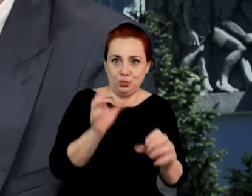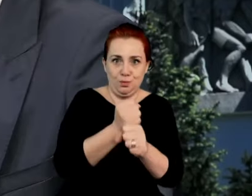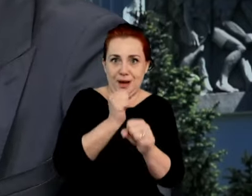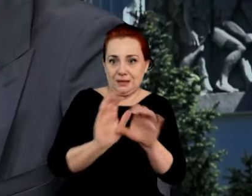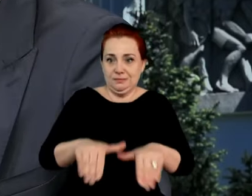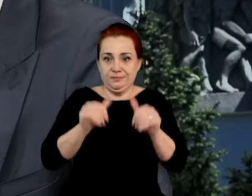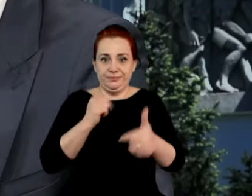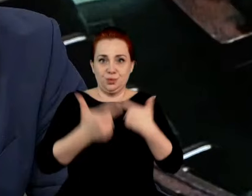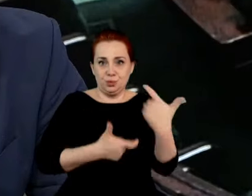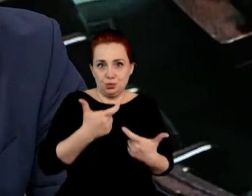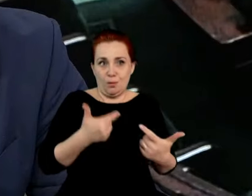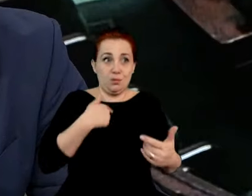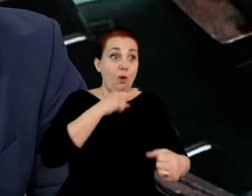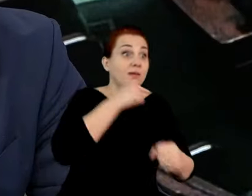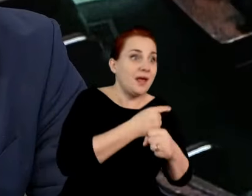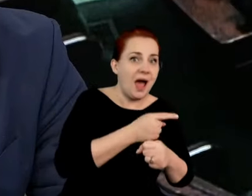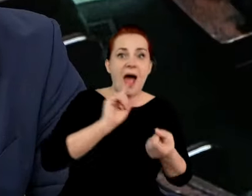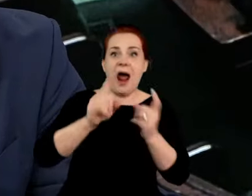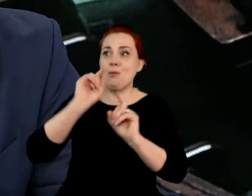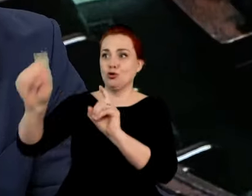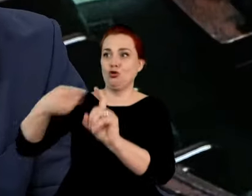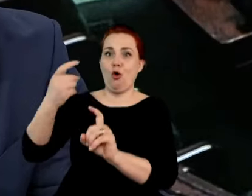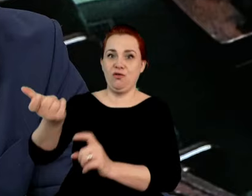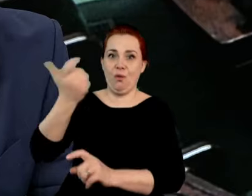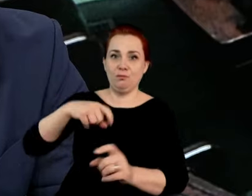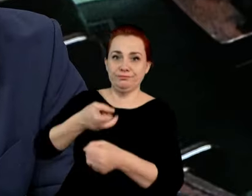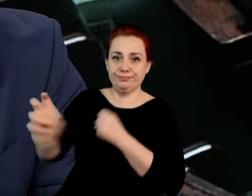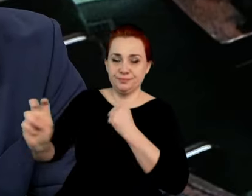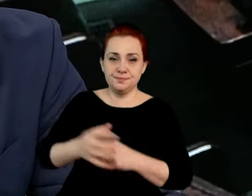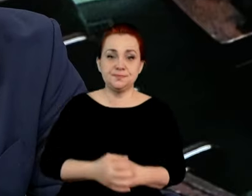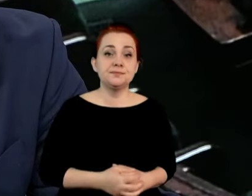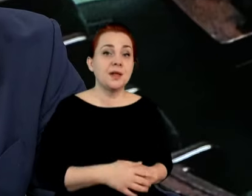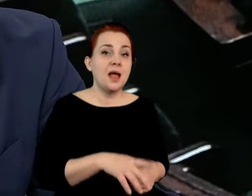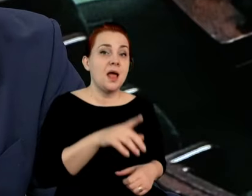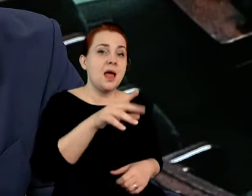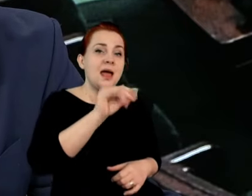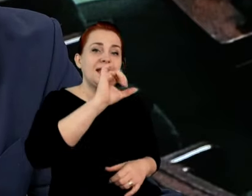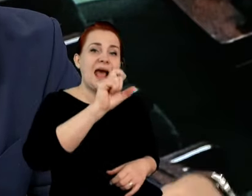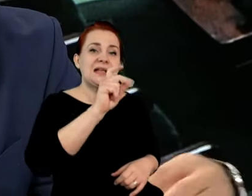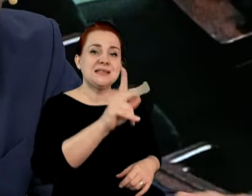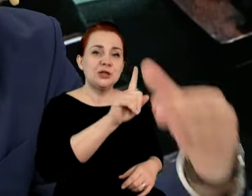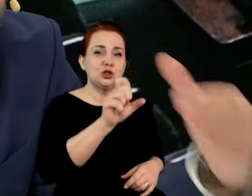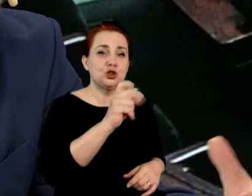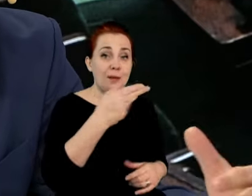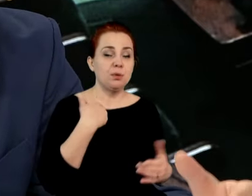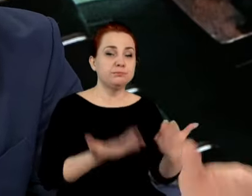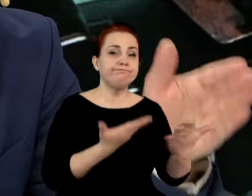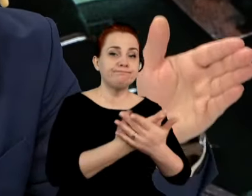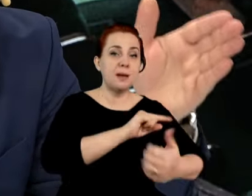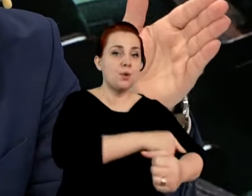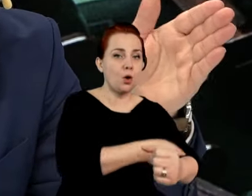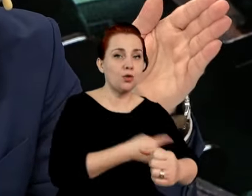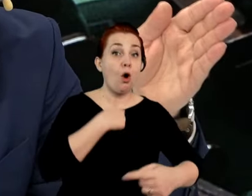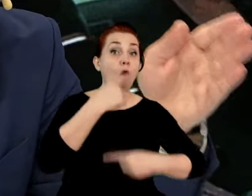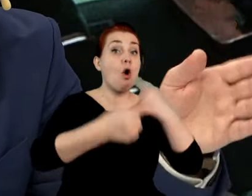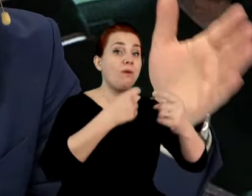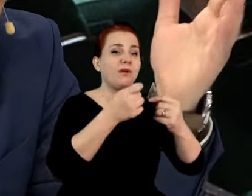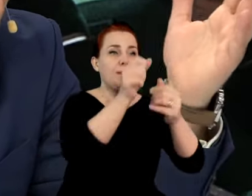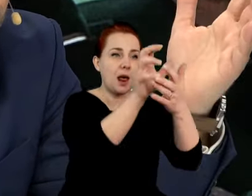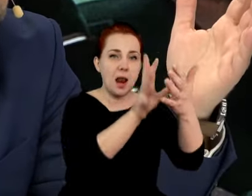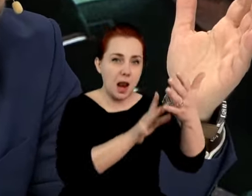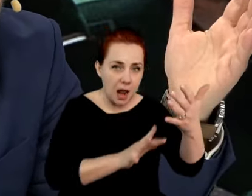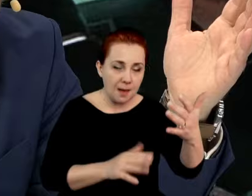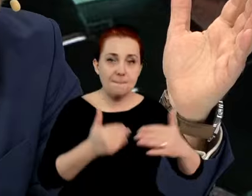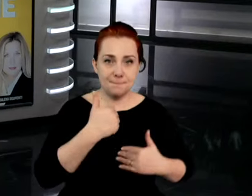decyzję albo być odwołany. Ale wie pan doskonale, że Jacek Żalek, który złożył zeznanie do prokuratury, nazywa Adama Bielana w tych swoich zeznaniach, które złożył